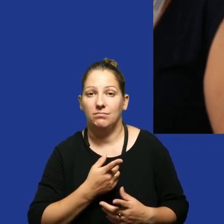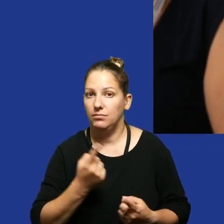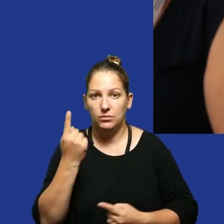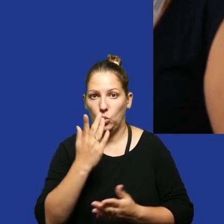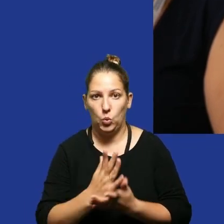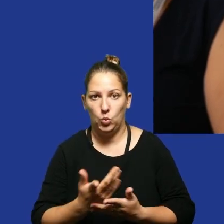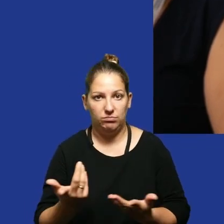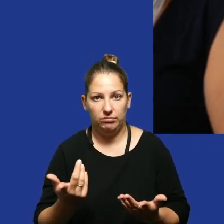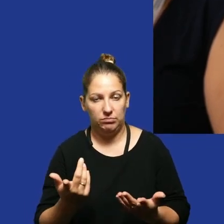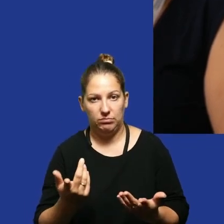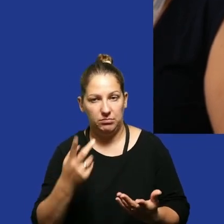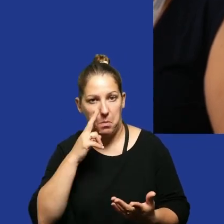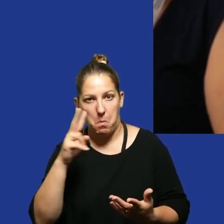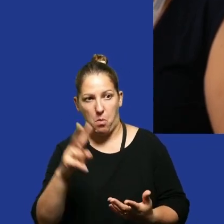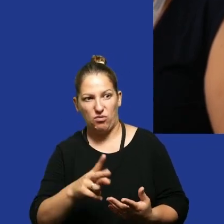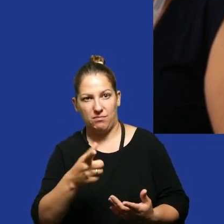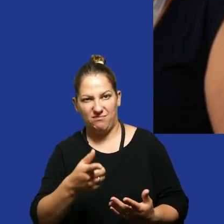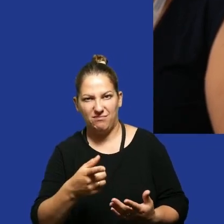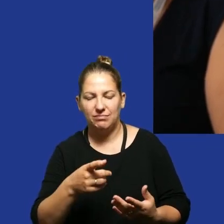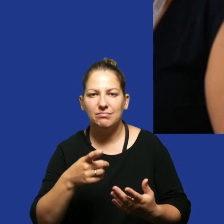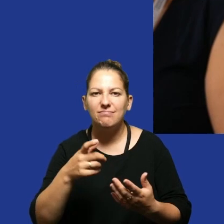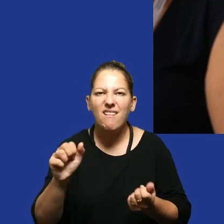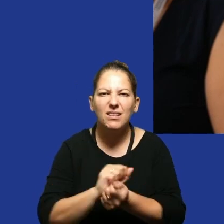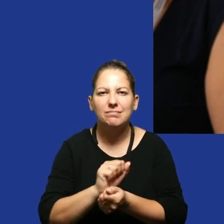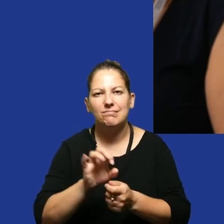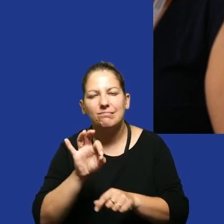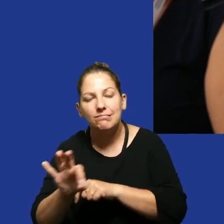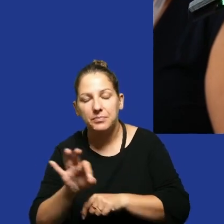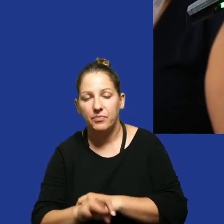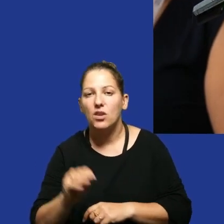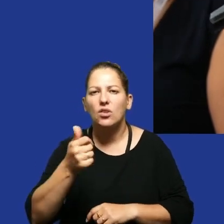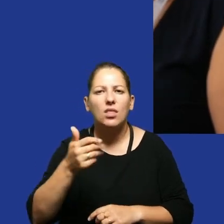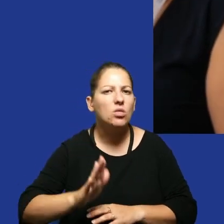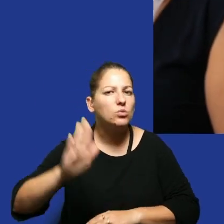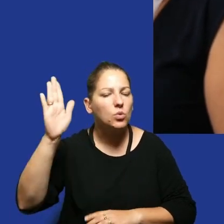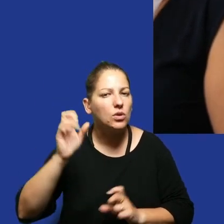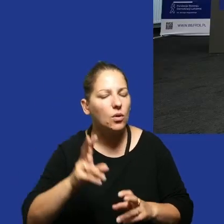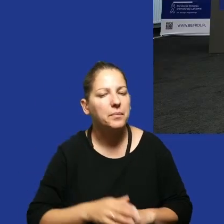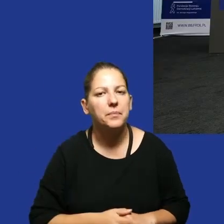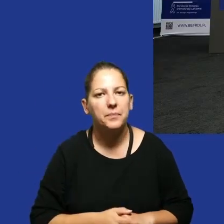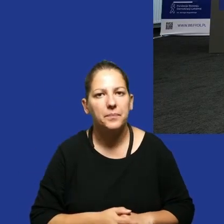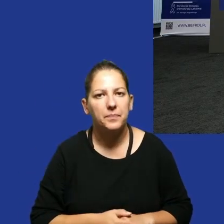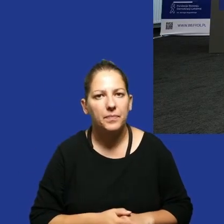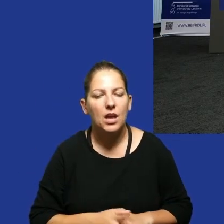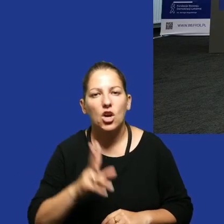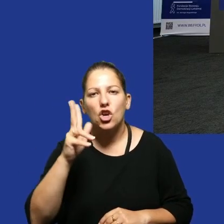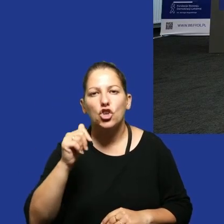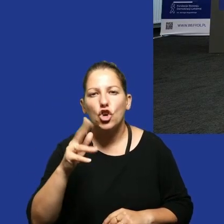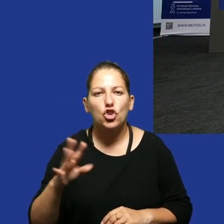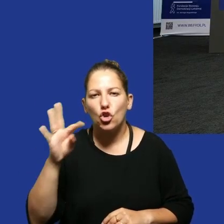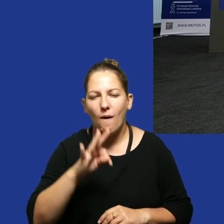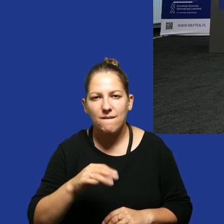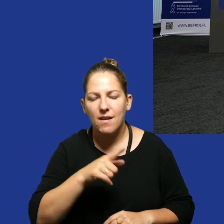ni stąd, ni zawąd postrzegani jako ten watchdog. I tu jeszcze mamy jedno zgłoszenie, ok? Tak, Pławecki Krzysztof, Fundacja